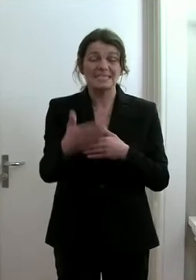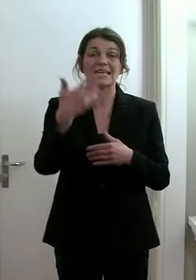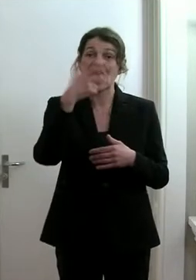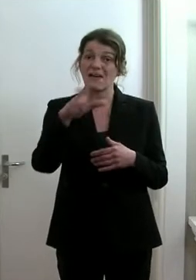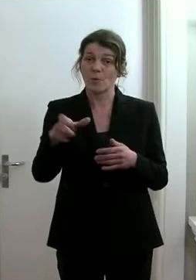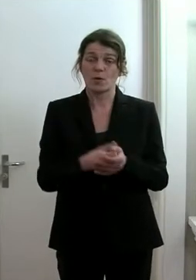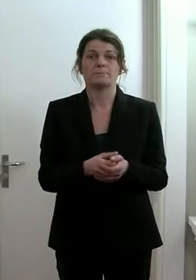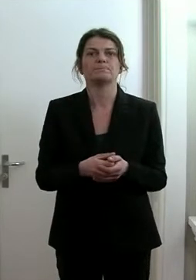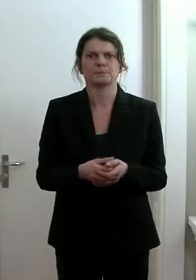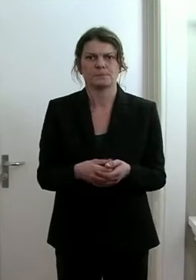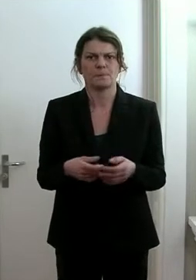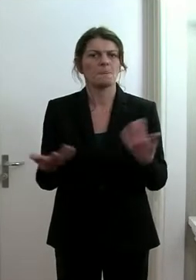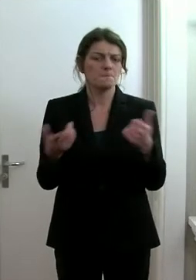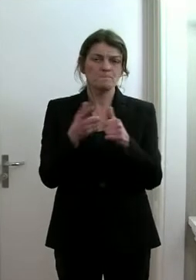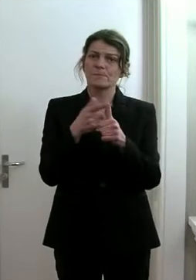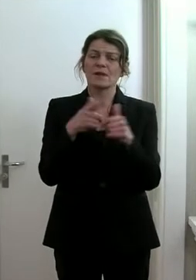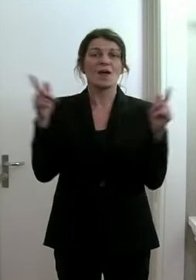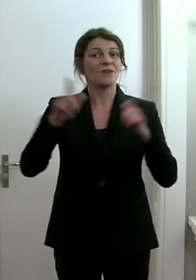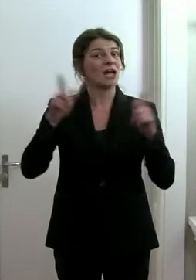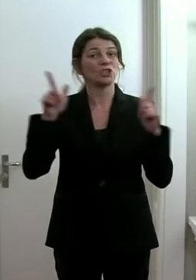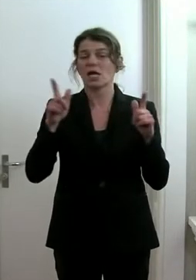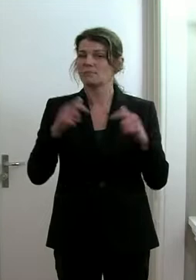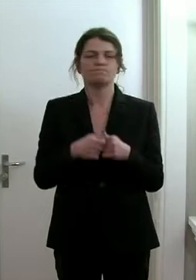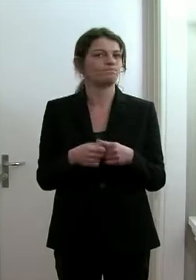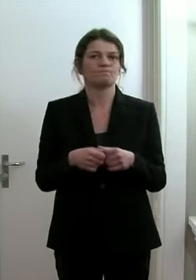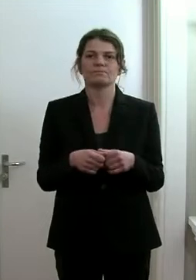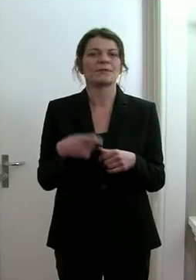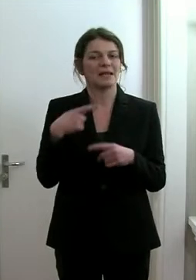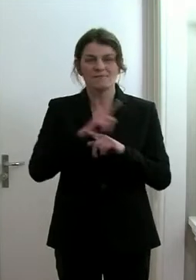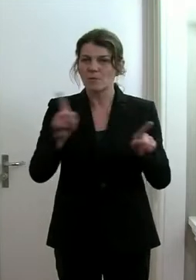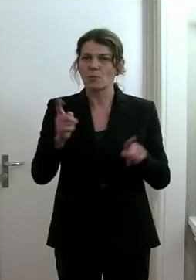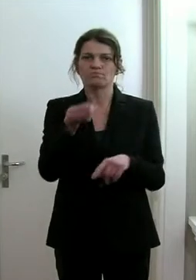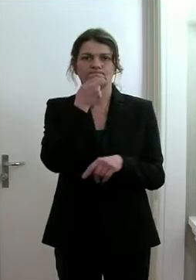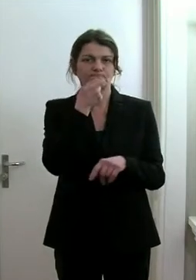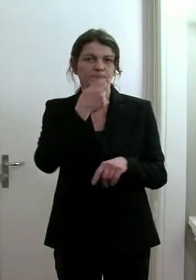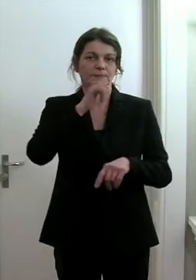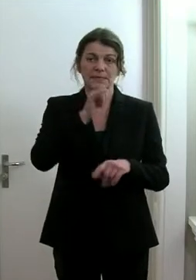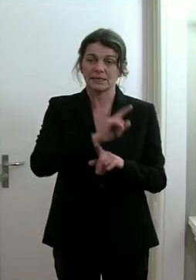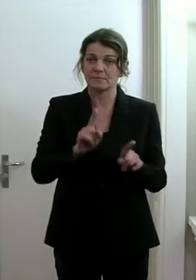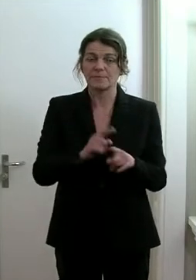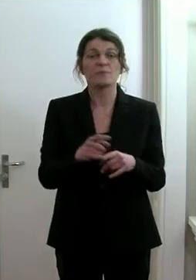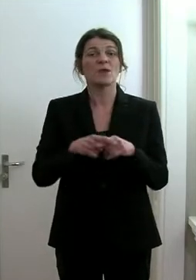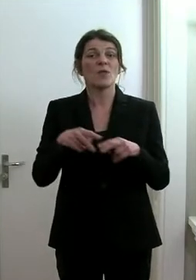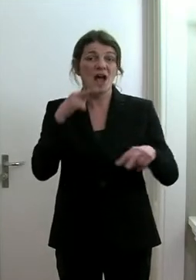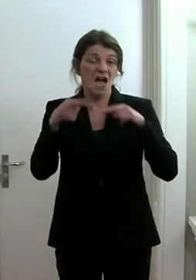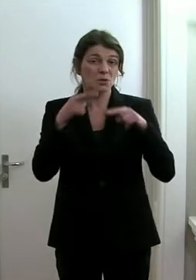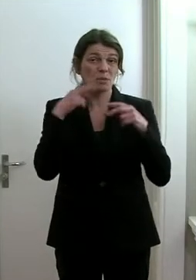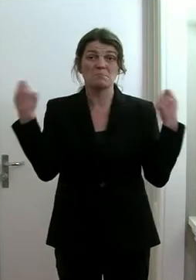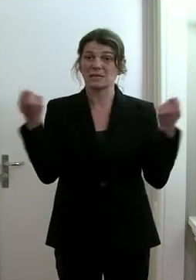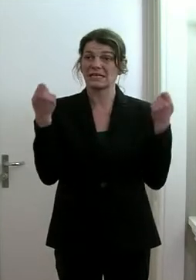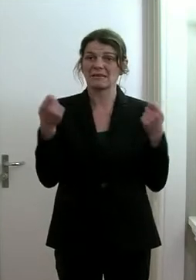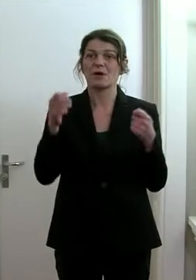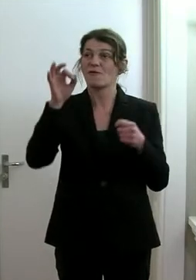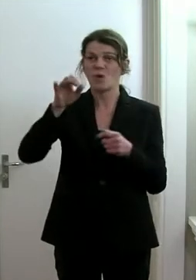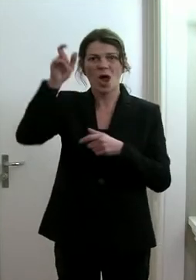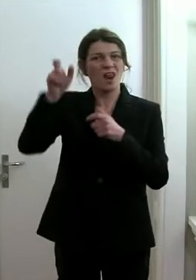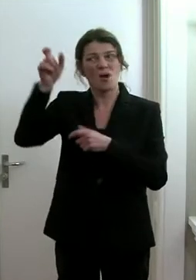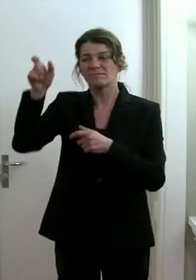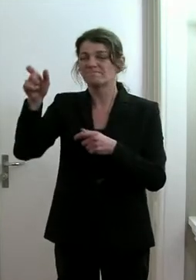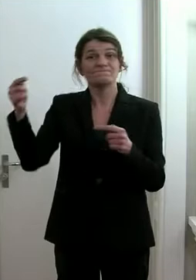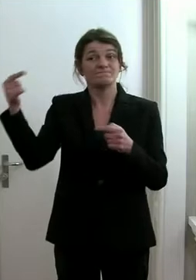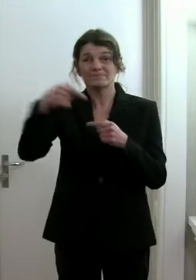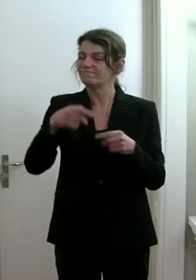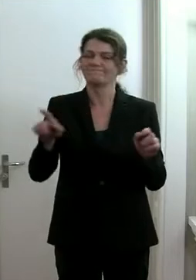Also, dass an Veranstaltungen keine Konsumation möglich ist und dass Gastronomiebetriebe für das Publikum geschlossen